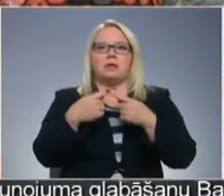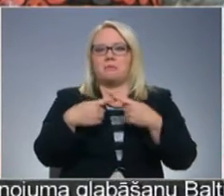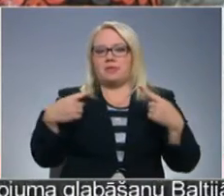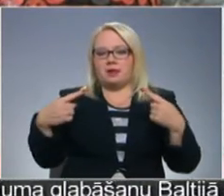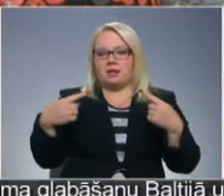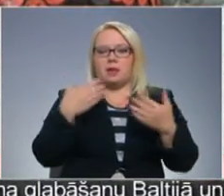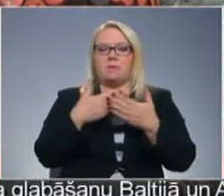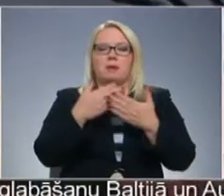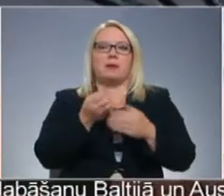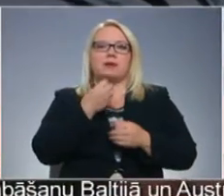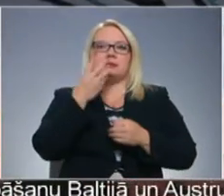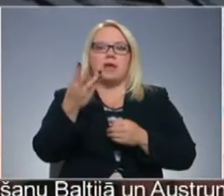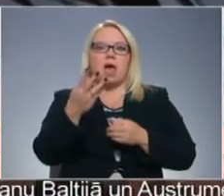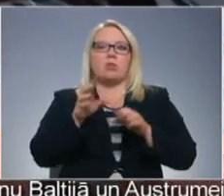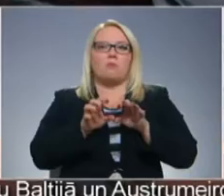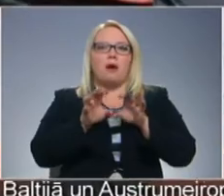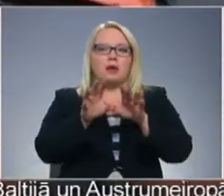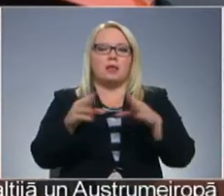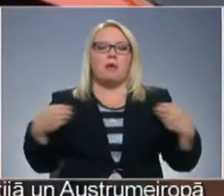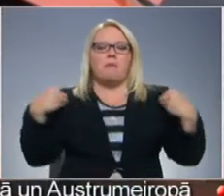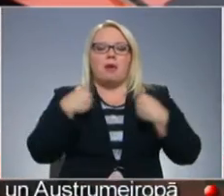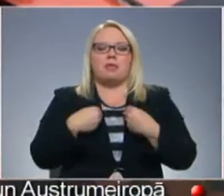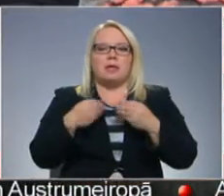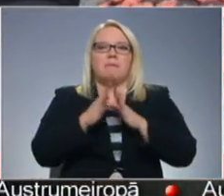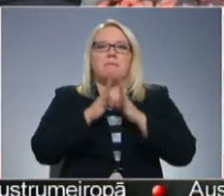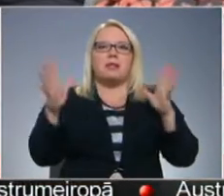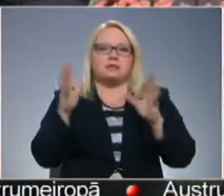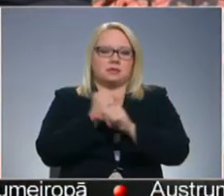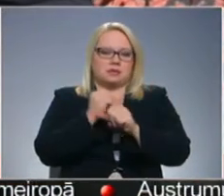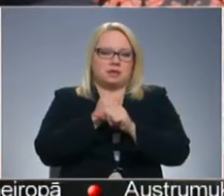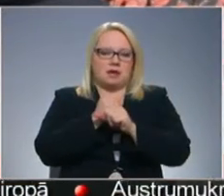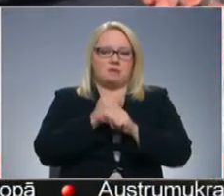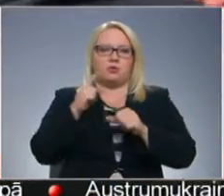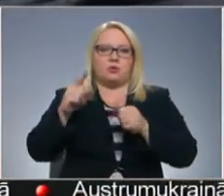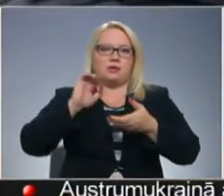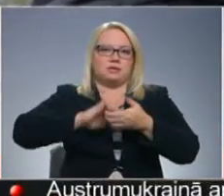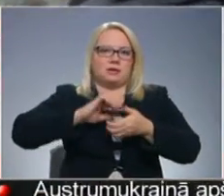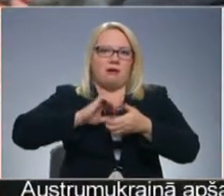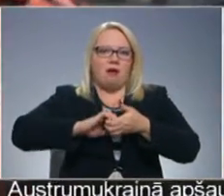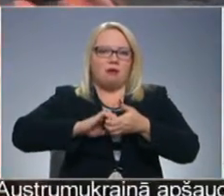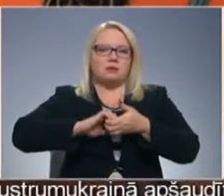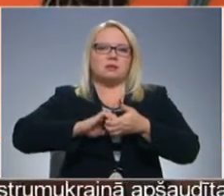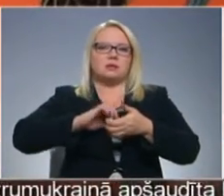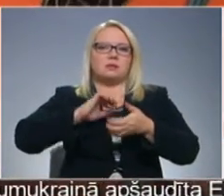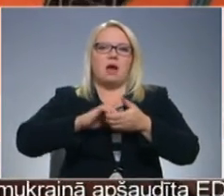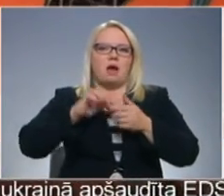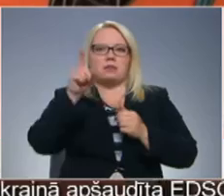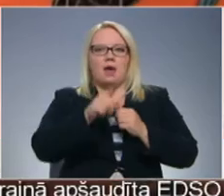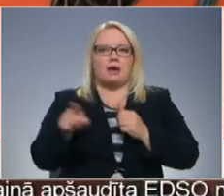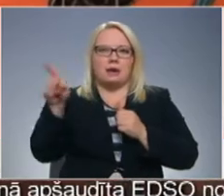Piemēram, ziedu mārītē mētelīši ar milzīgs roku darbs. Tātad ir skārds, skārda ripas,